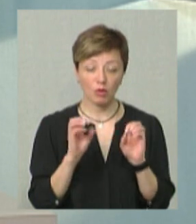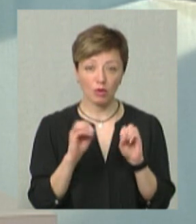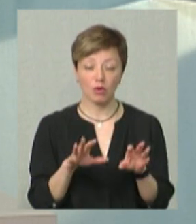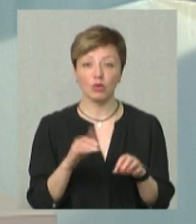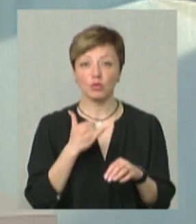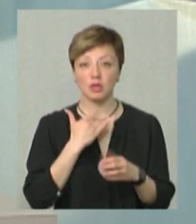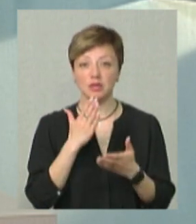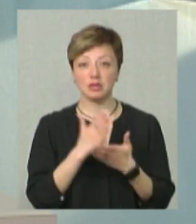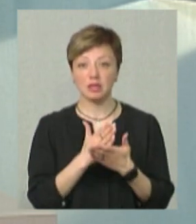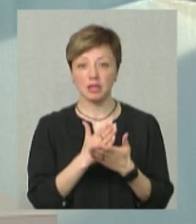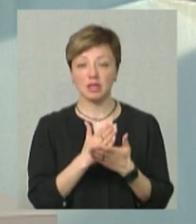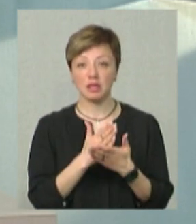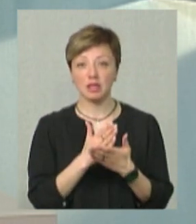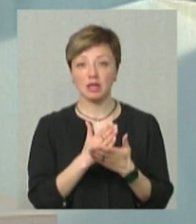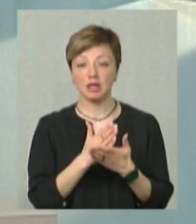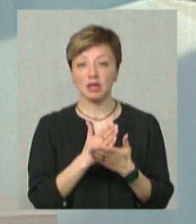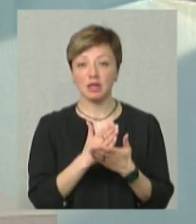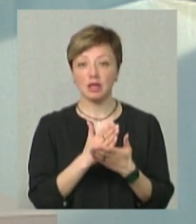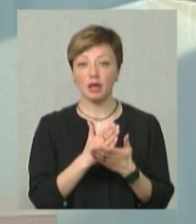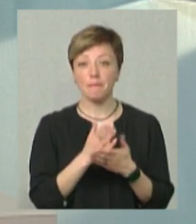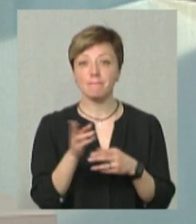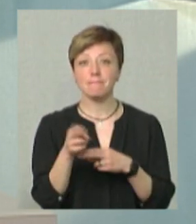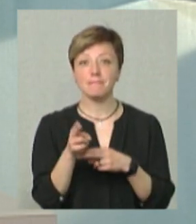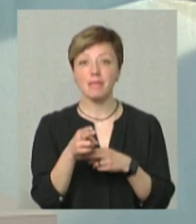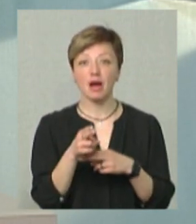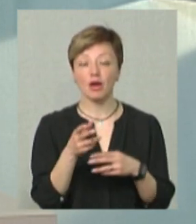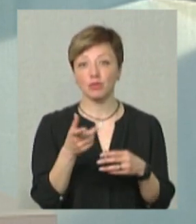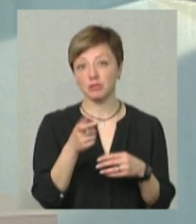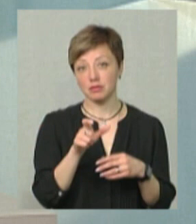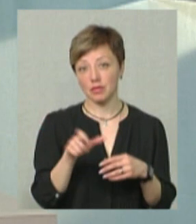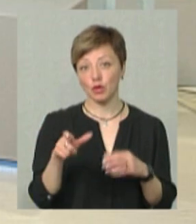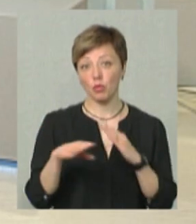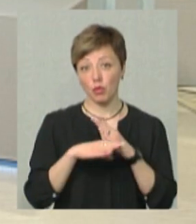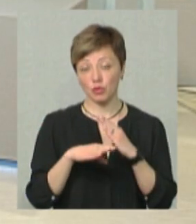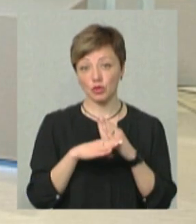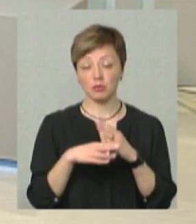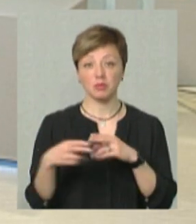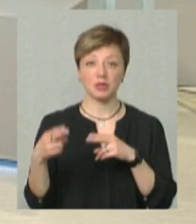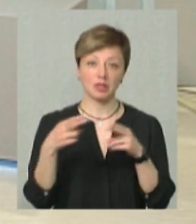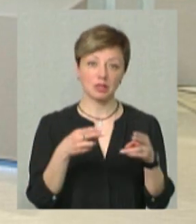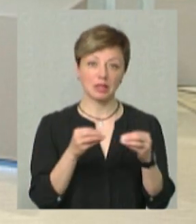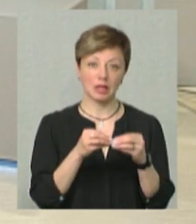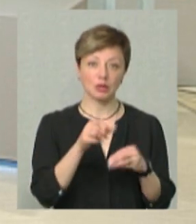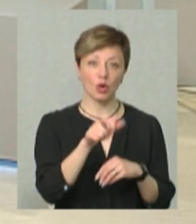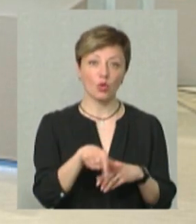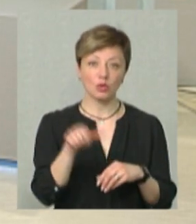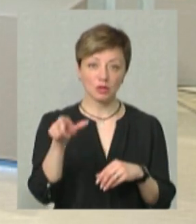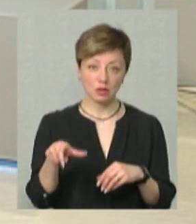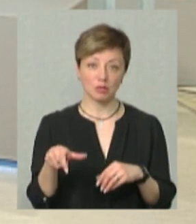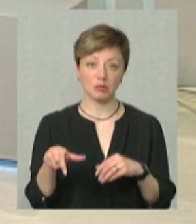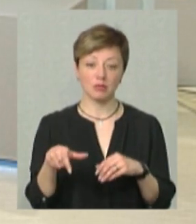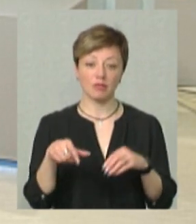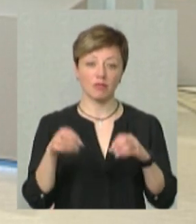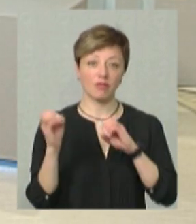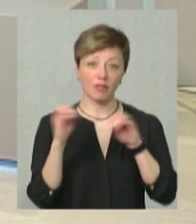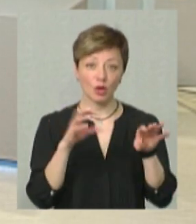чатик з Маріупольцями, і ми такі… Ну, допоможіть. Приїхало 10 осіб, допомогло нам